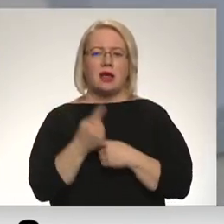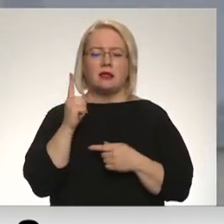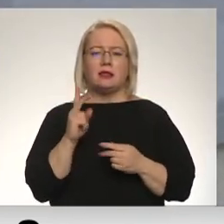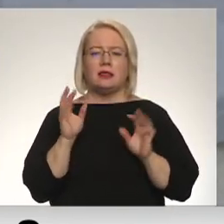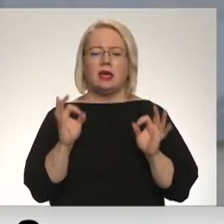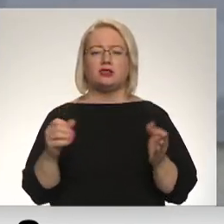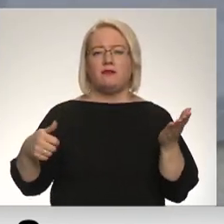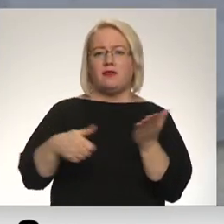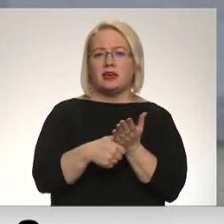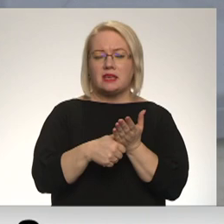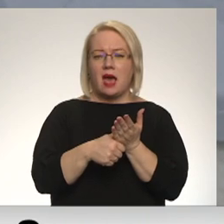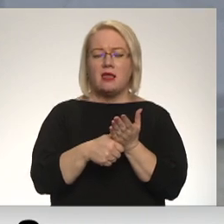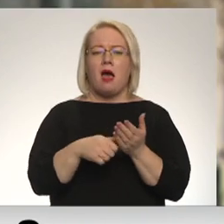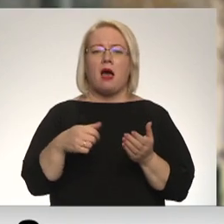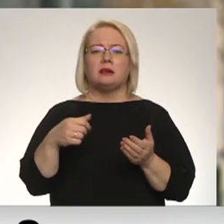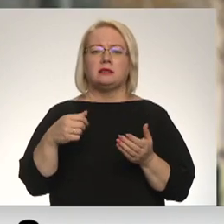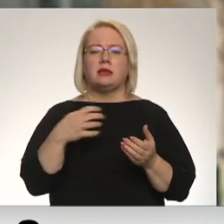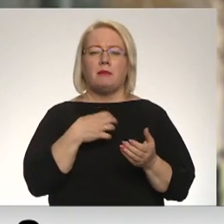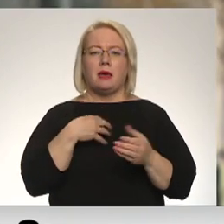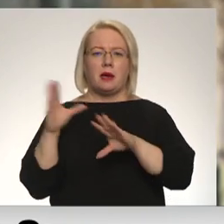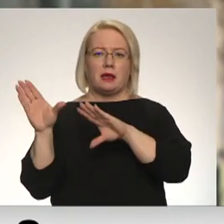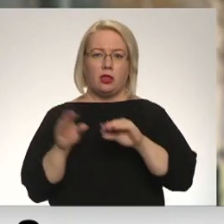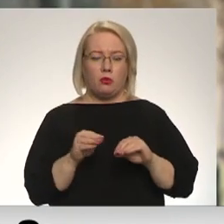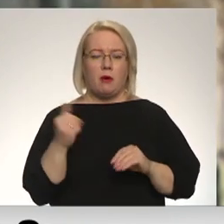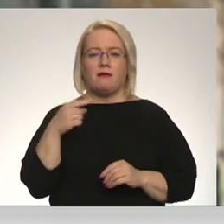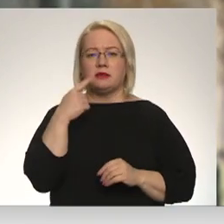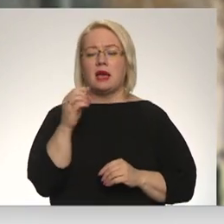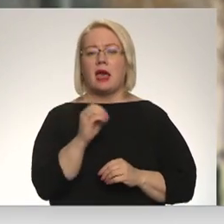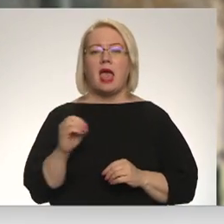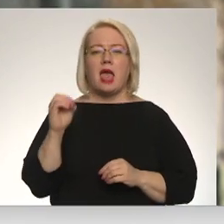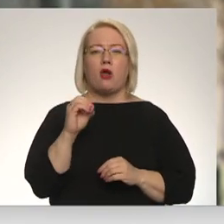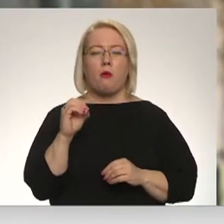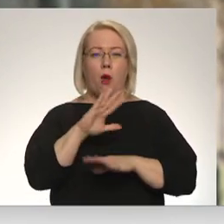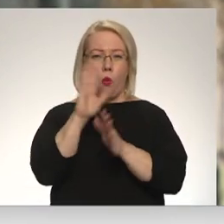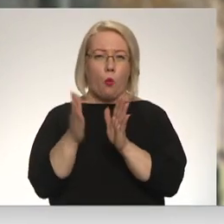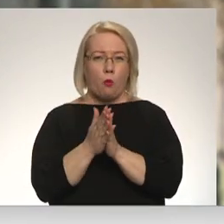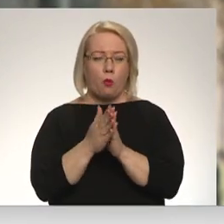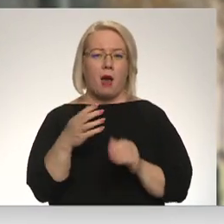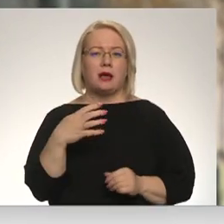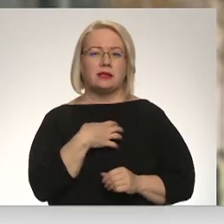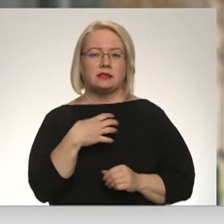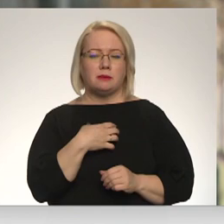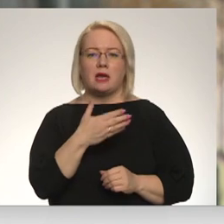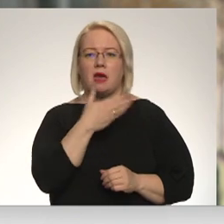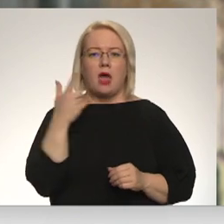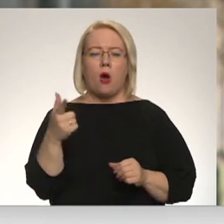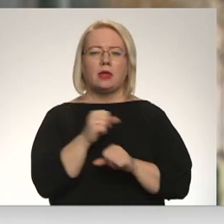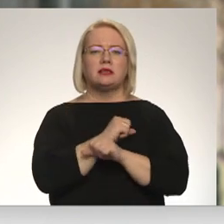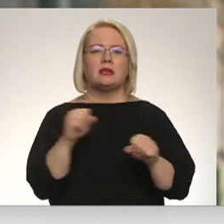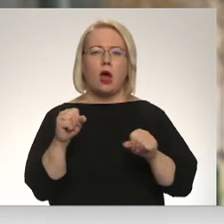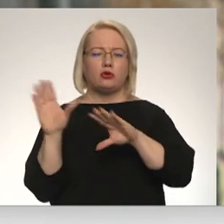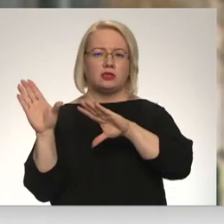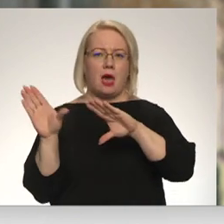saslimstības skrītuma apstāšanās. Eiropā kopumā saslimstība vairs nav tik straužas samazinājums,